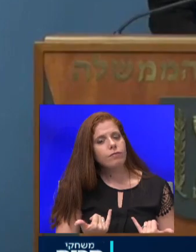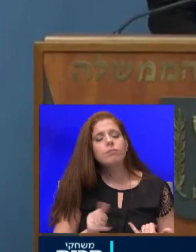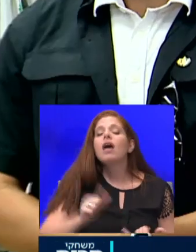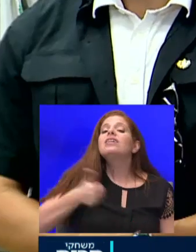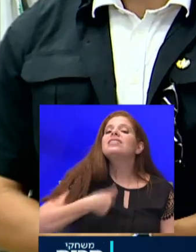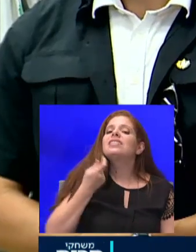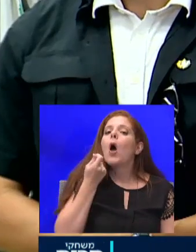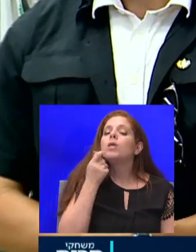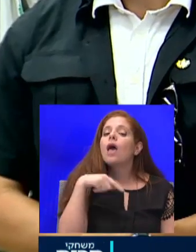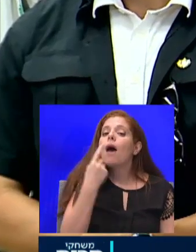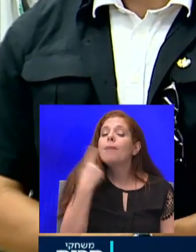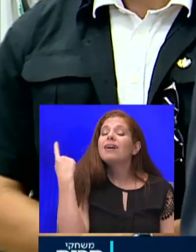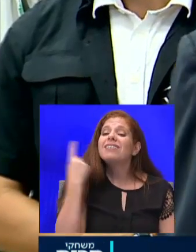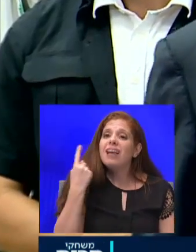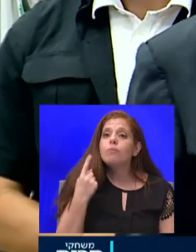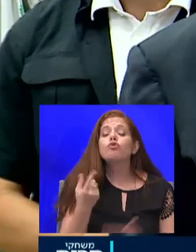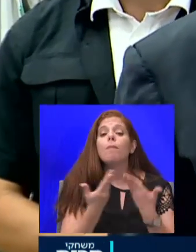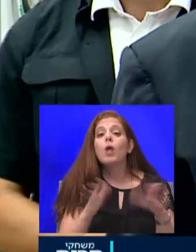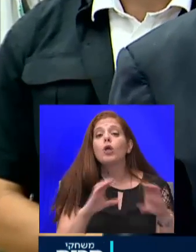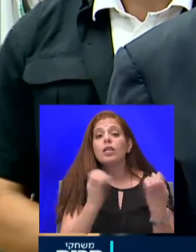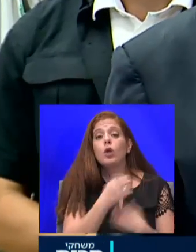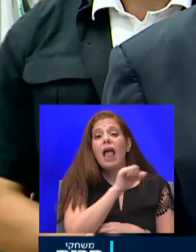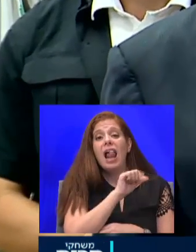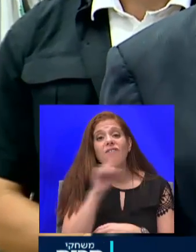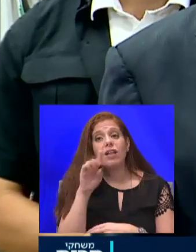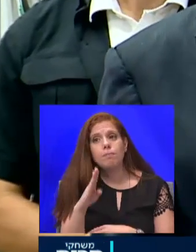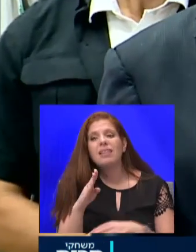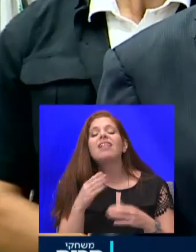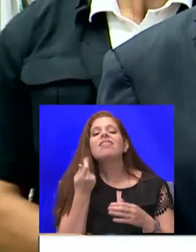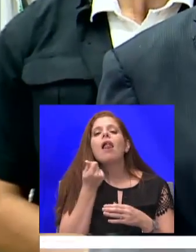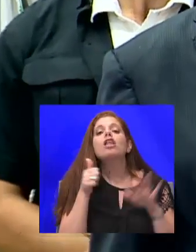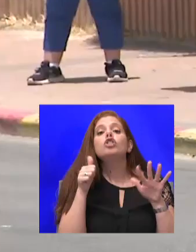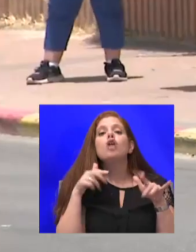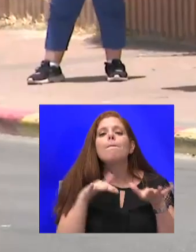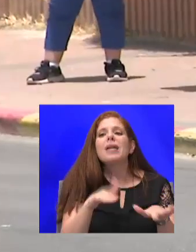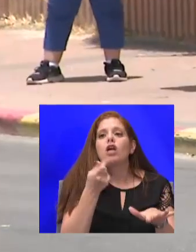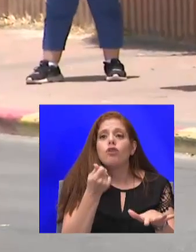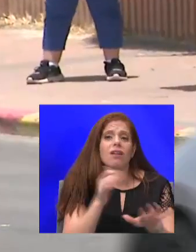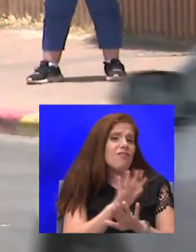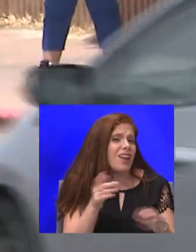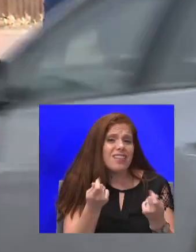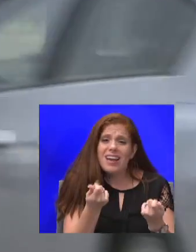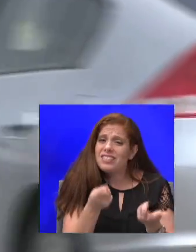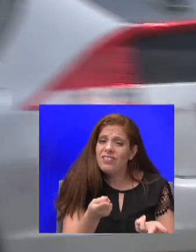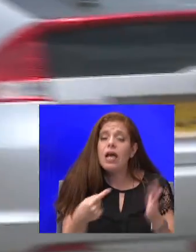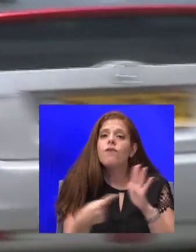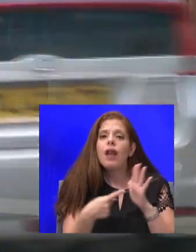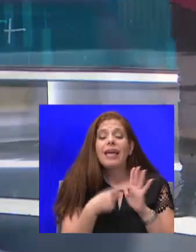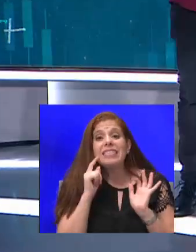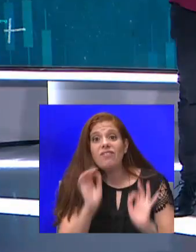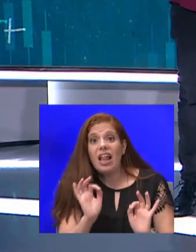במתווה שמשרד הבריאות דורשת עלי עוד שישה מיליארד שקל ואת הכסף הזה אין ולכן סביר להניח שהמערכת לא תיפתח בקרוב